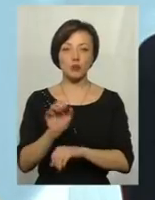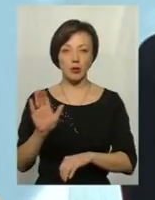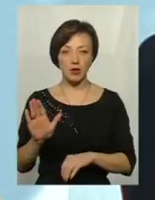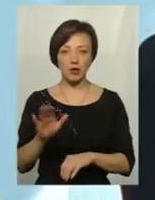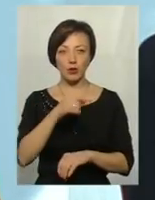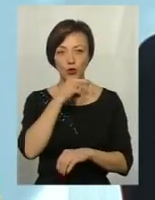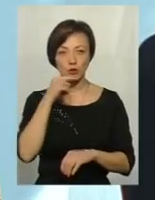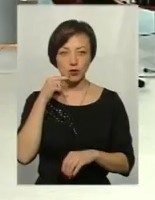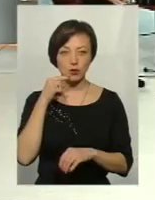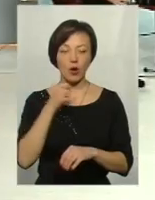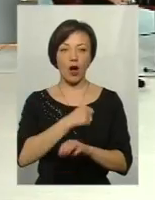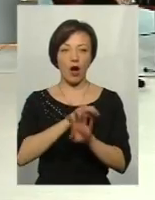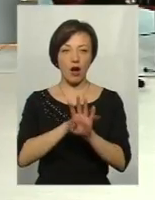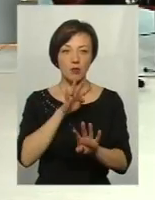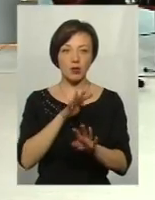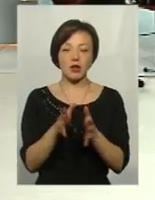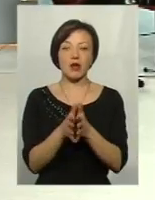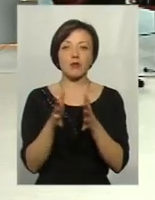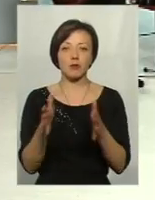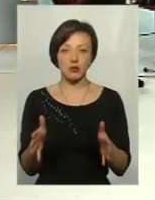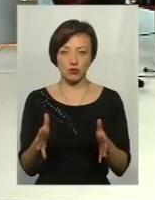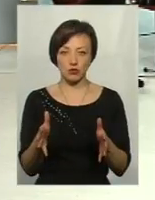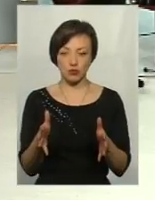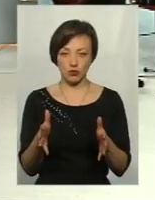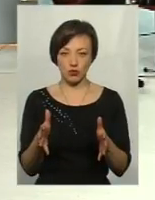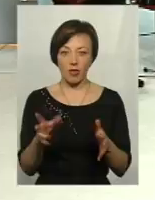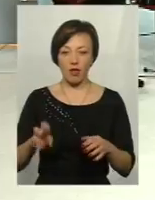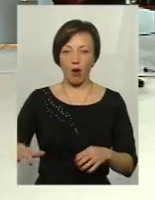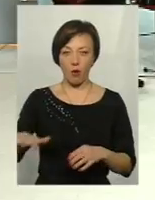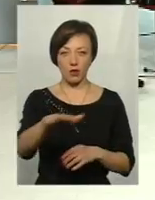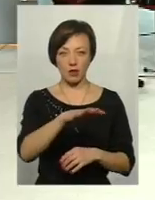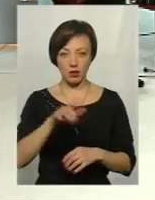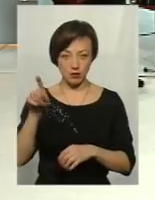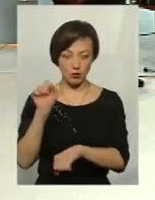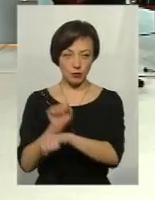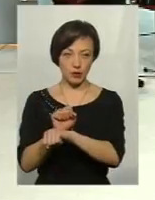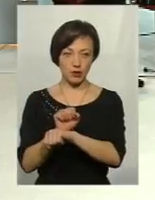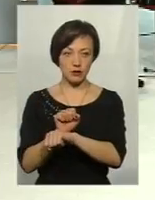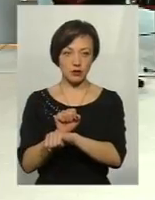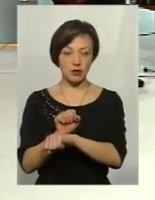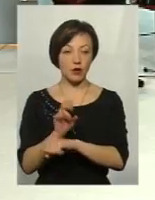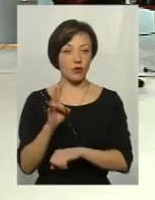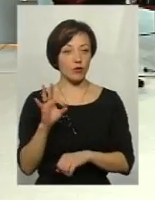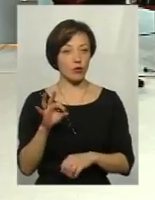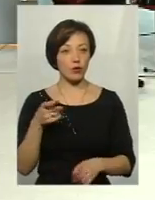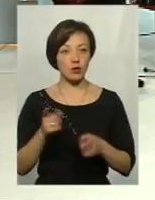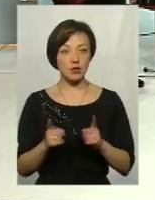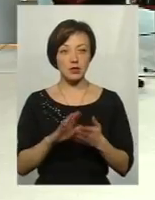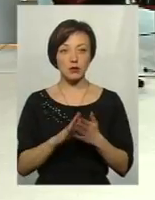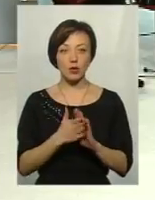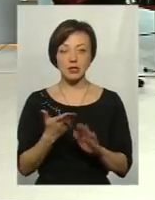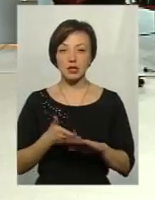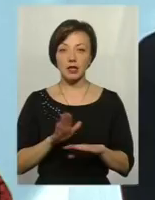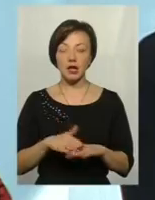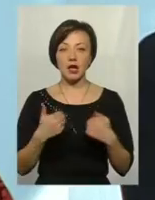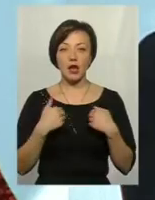російську армію, яка є найбільшою на континенті. Вона зупинилась там. Але дійсно ситуація складна.